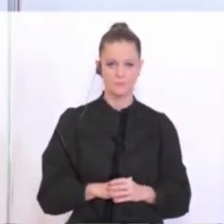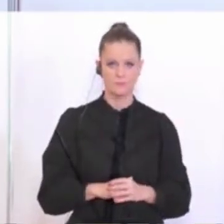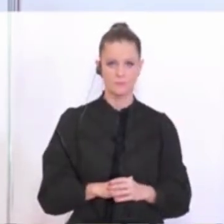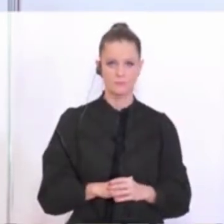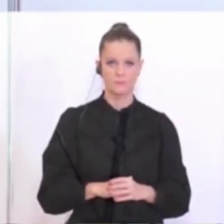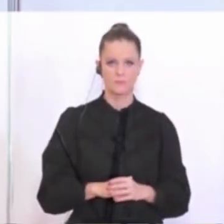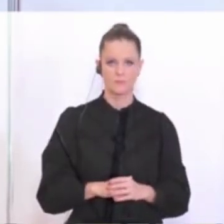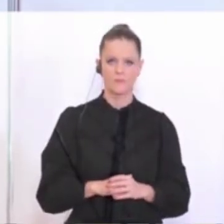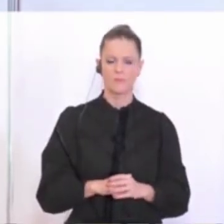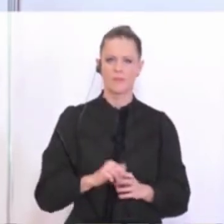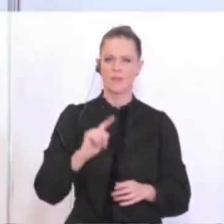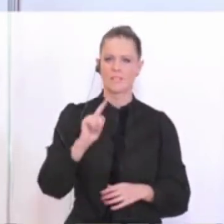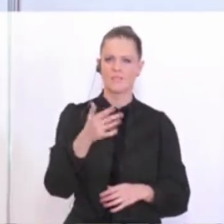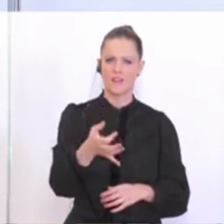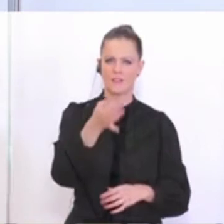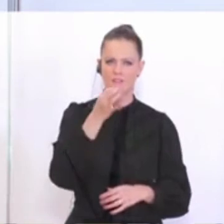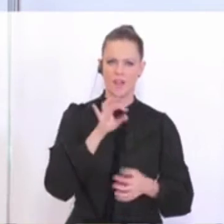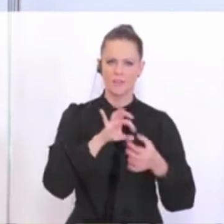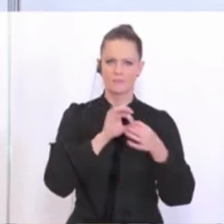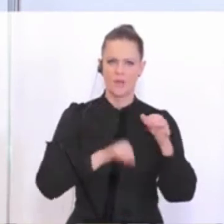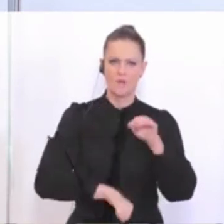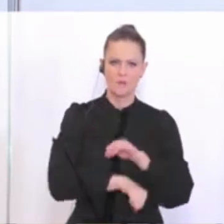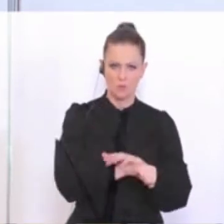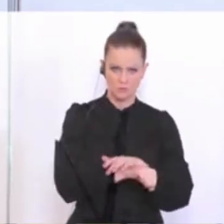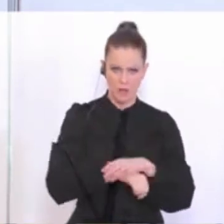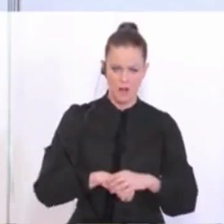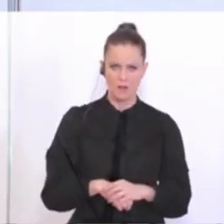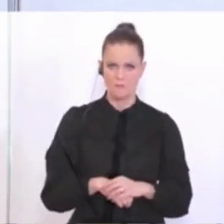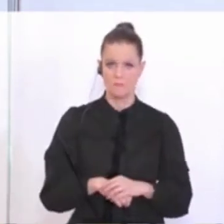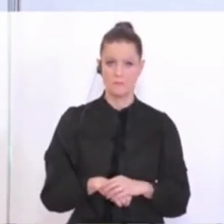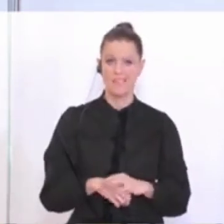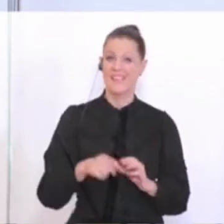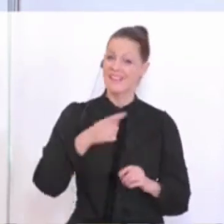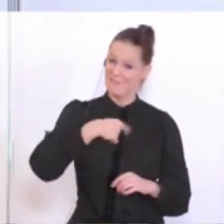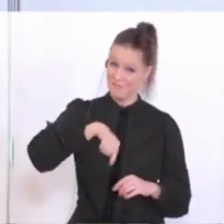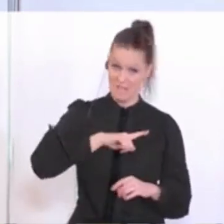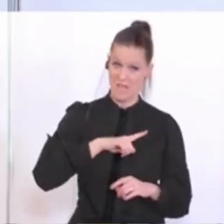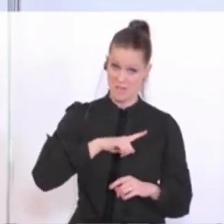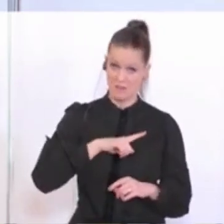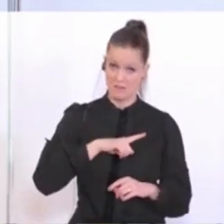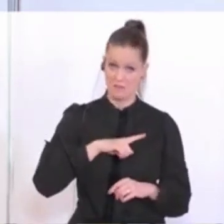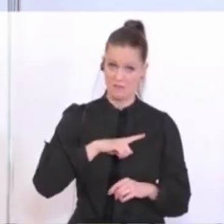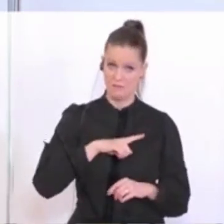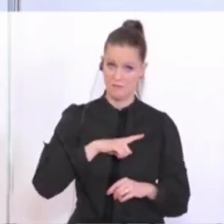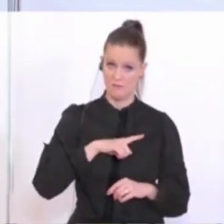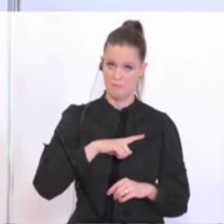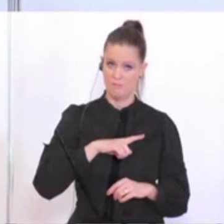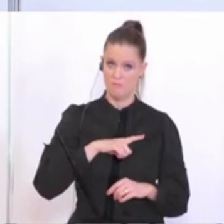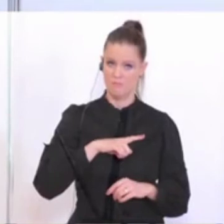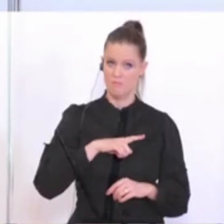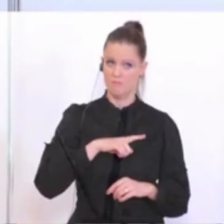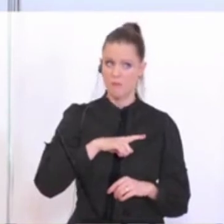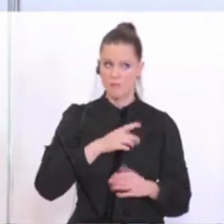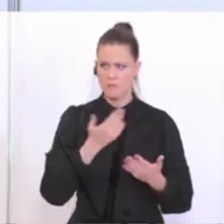Die andere Frage hat sich auf den Fußball bezogen. Tatsächlich hätten wir jetzt von all dem, was wir auch